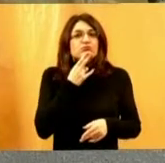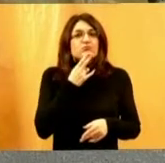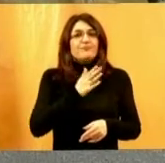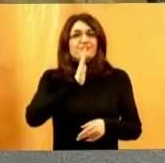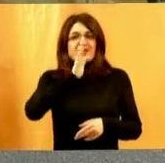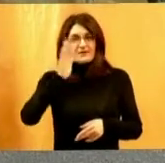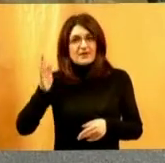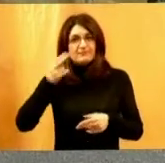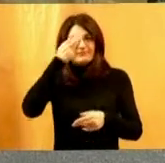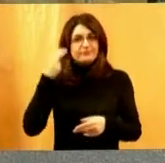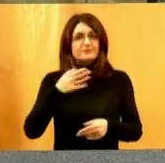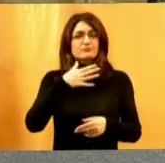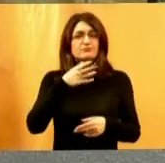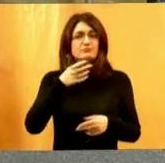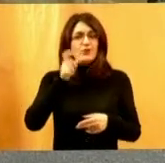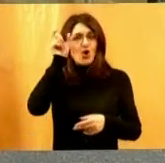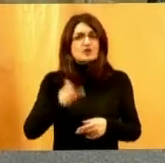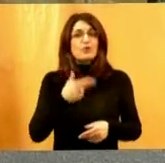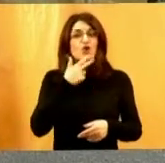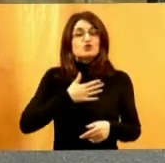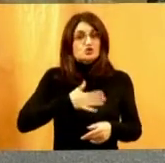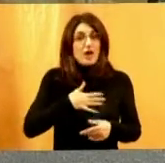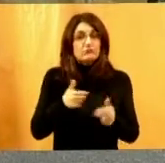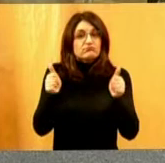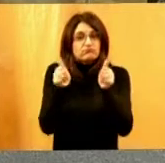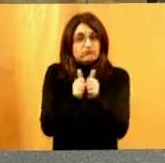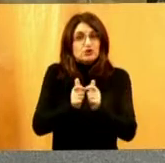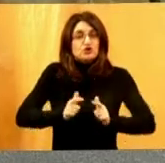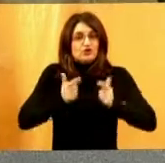slijepa osoba koja se odluči na suživot sa psom.